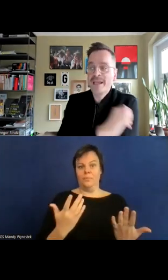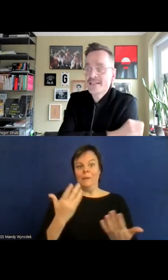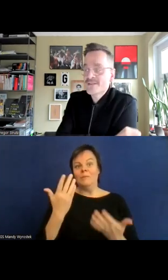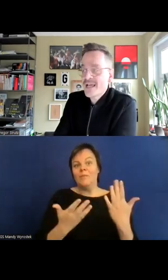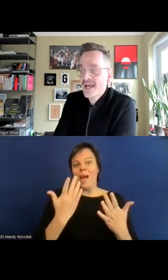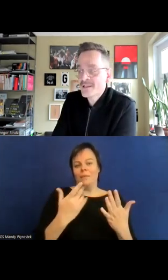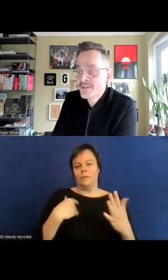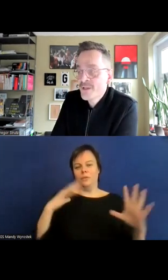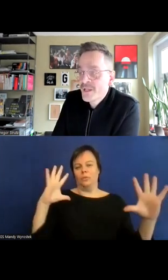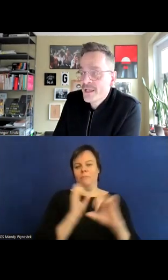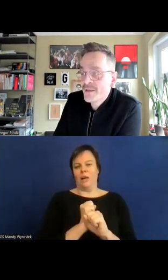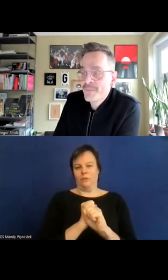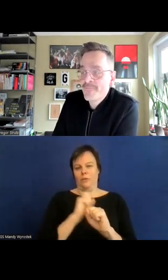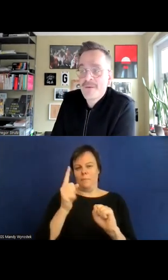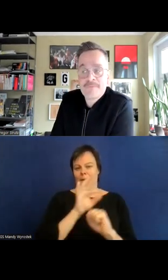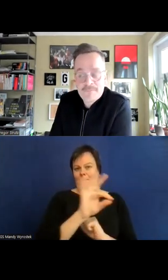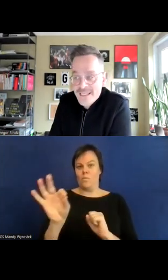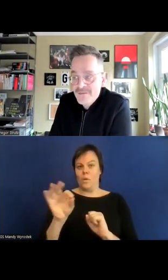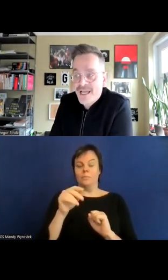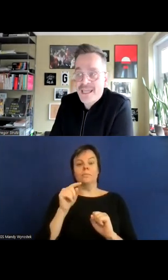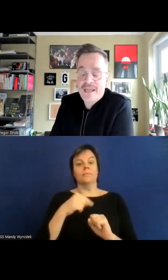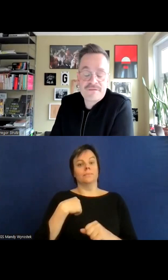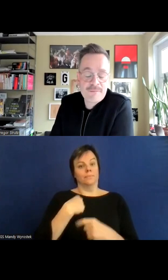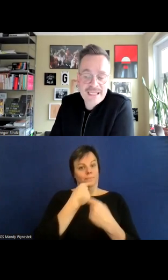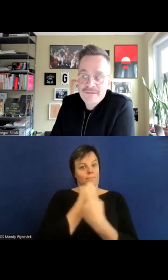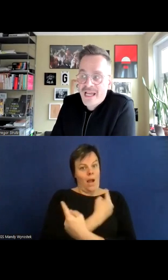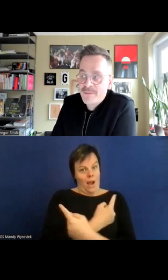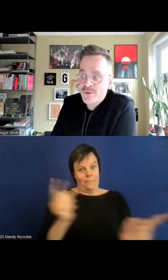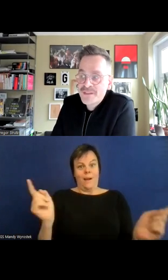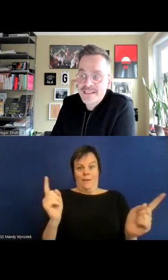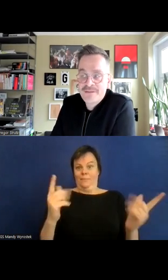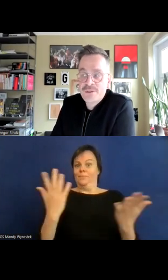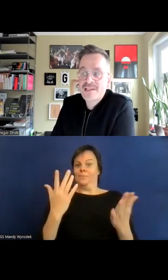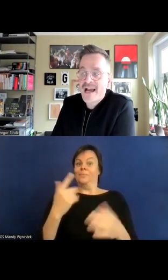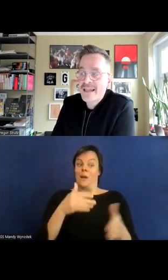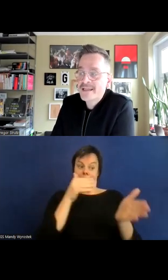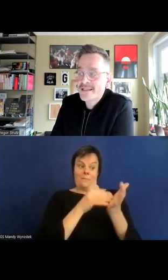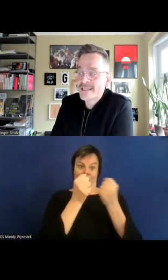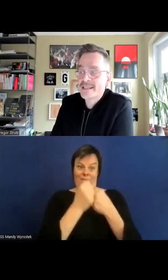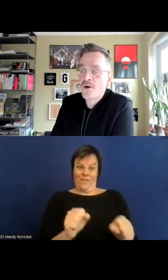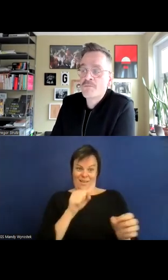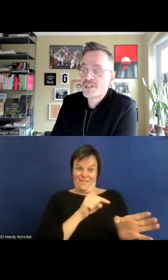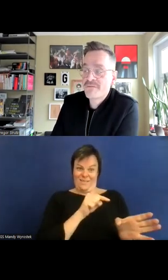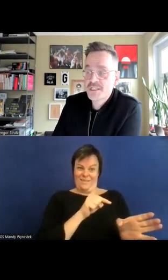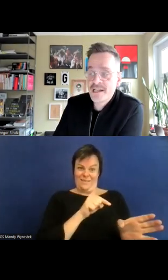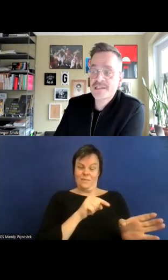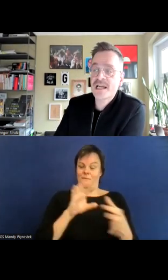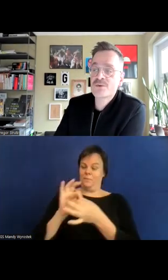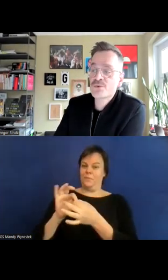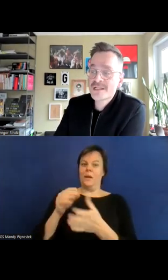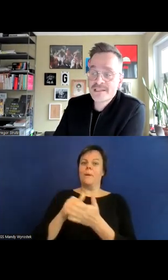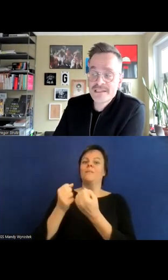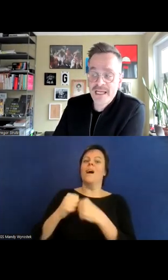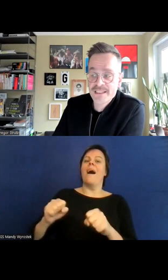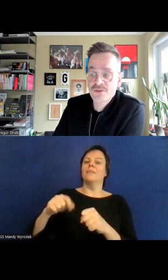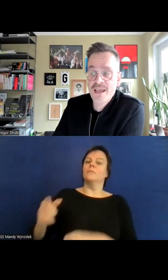der Appell zu sagen barrierefrei von barrierefrei profitieren wirklich alle es geht darum Verständlichkeit